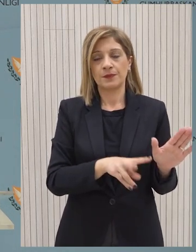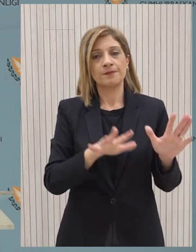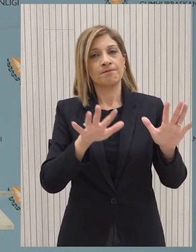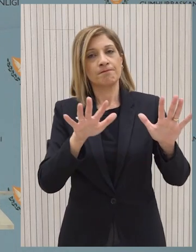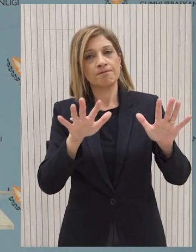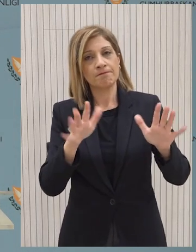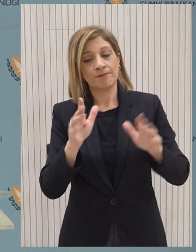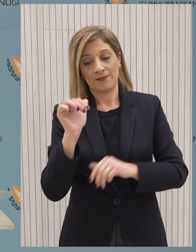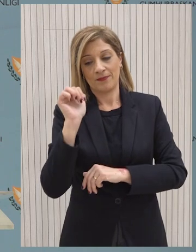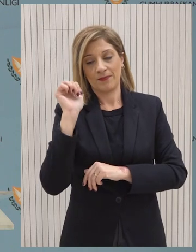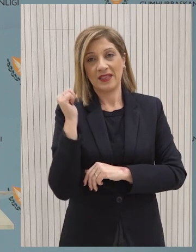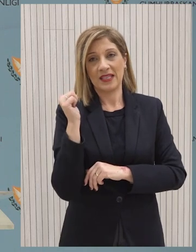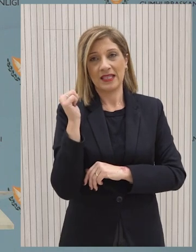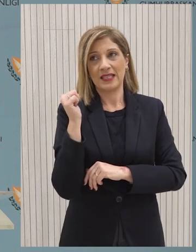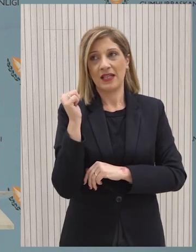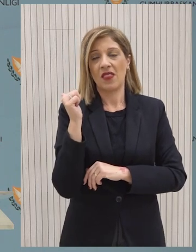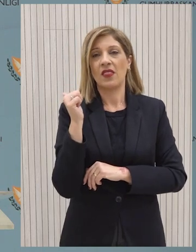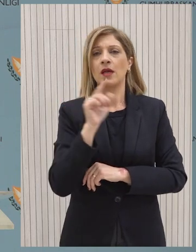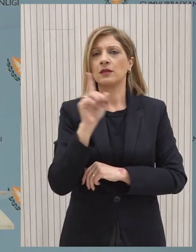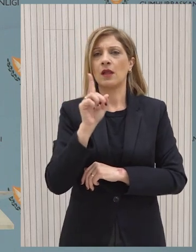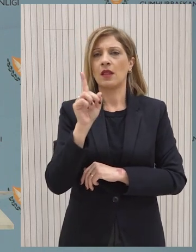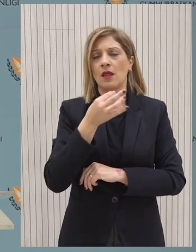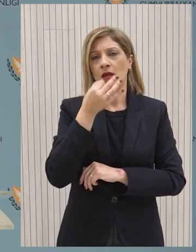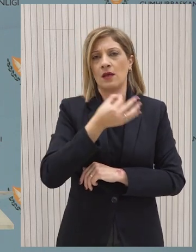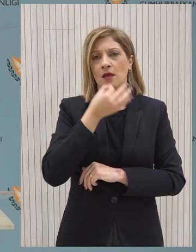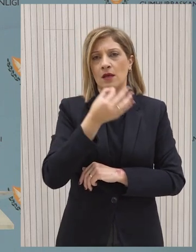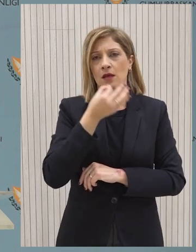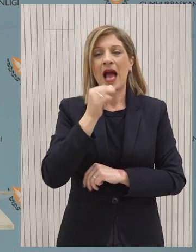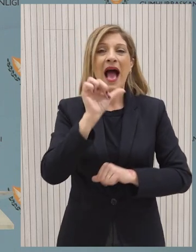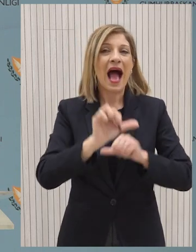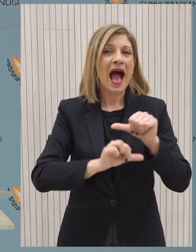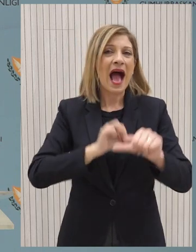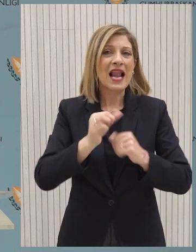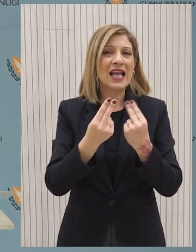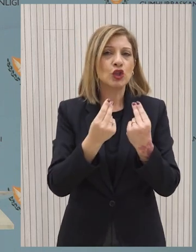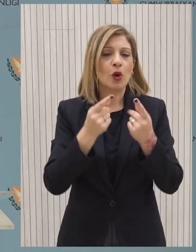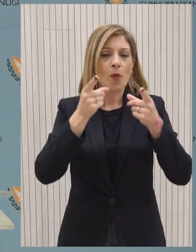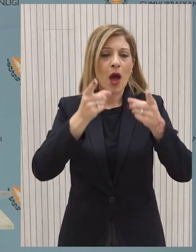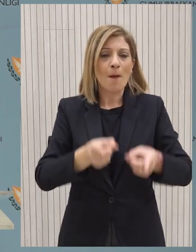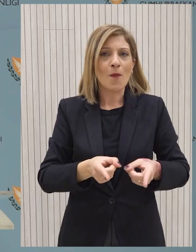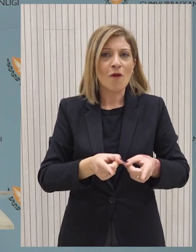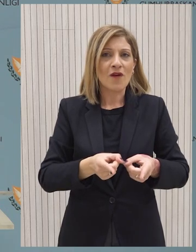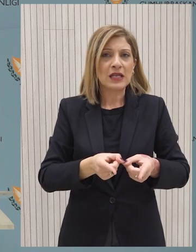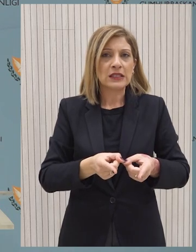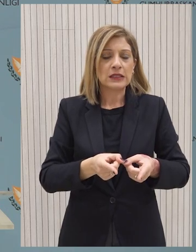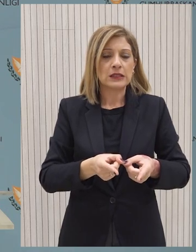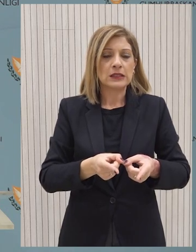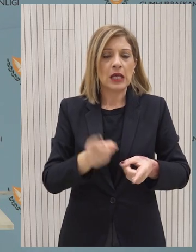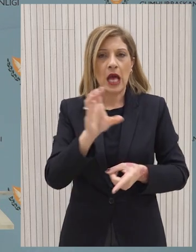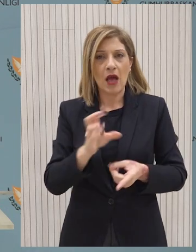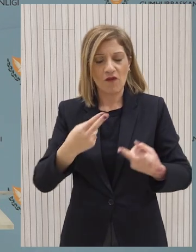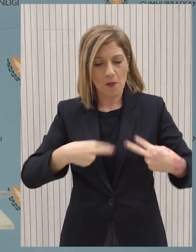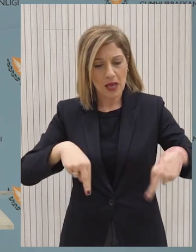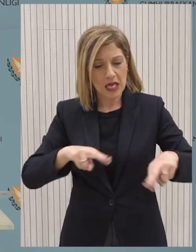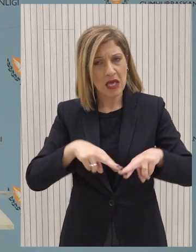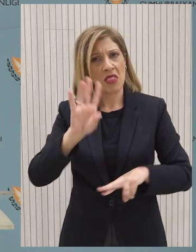τουλάχιστον κατά το χθεσινό δείπνο δεν ήταν στο επίκεντρο η συζήτηση για την αλλαγή τρόπου λήψης αποφάσεων εντός της Ευρωπαϊκής Ένωσης. Όπως έχετε αναφέρει πολύ